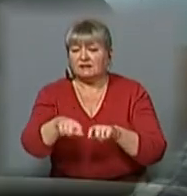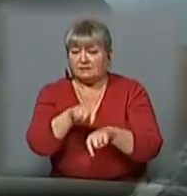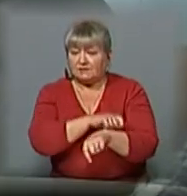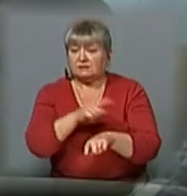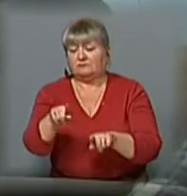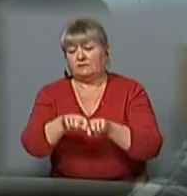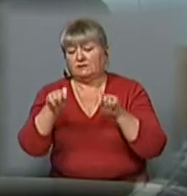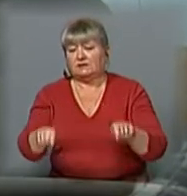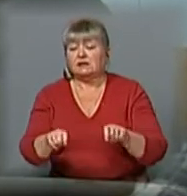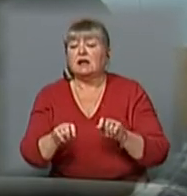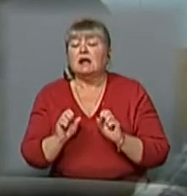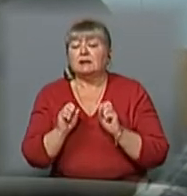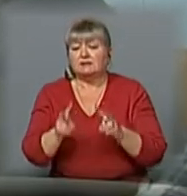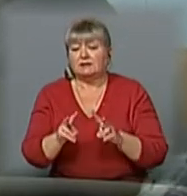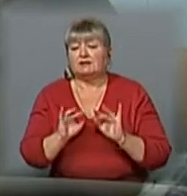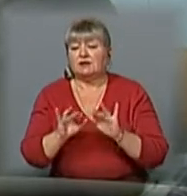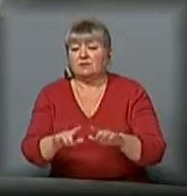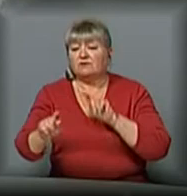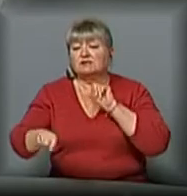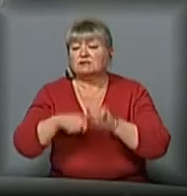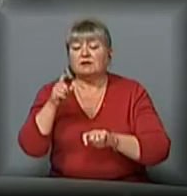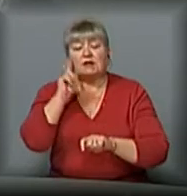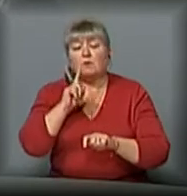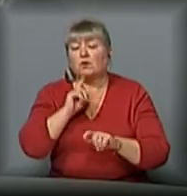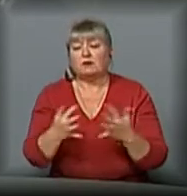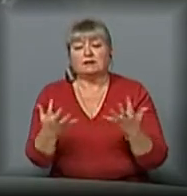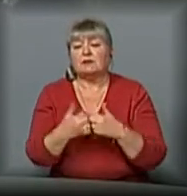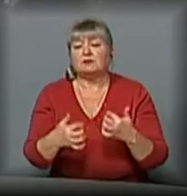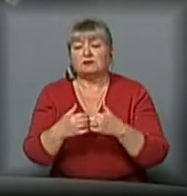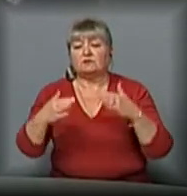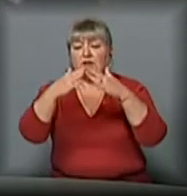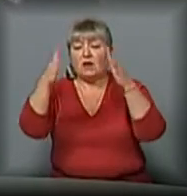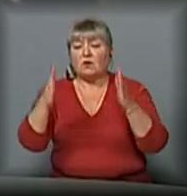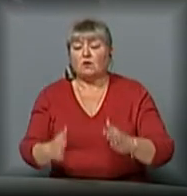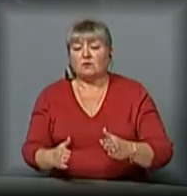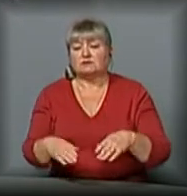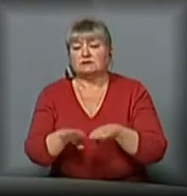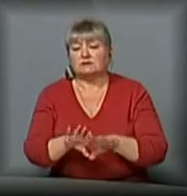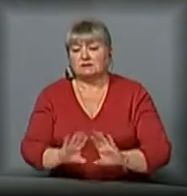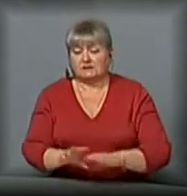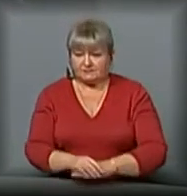провадження. Збитки, які завдала пожежа, поки не підраховували. Корпус лікарні не закрили.